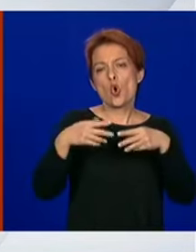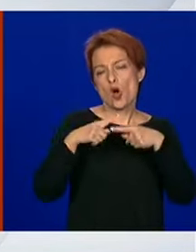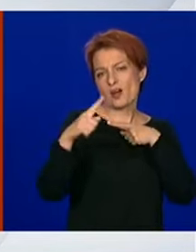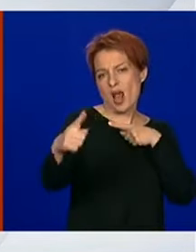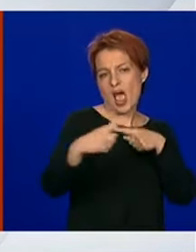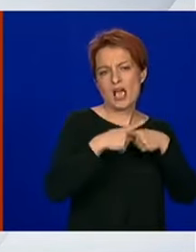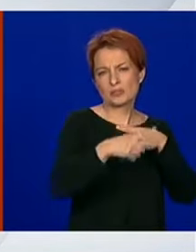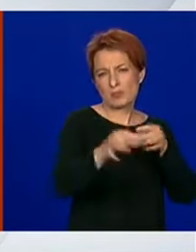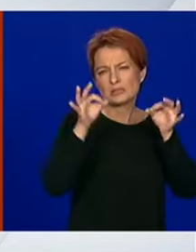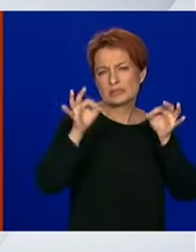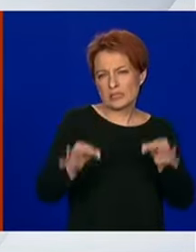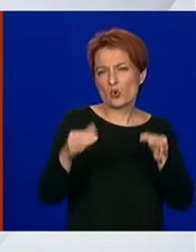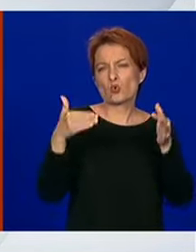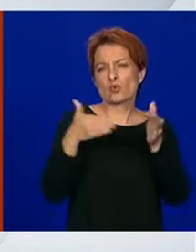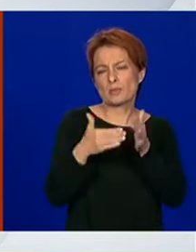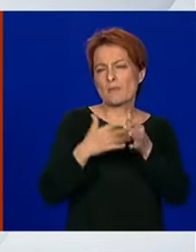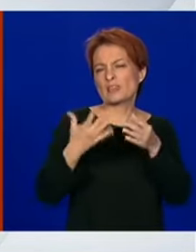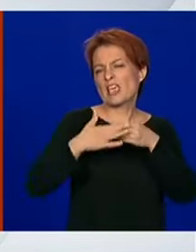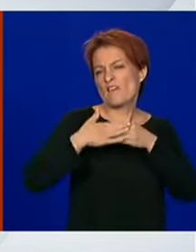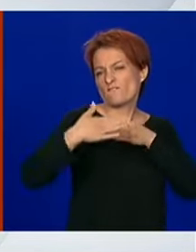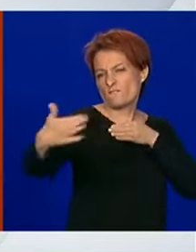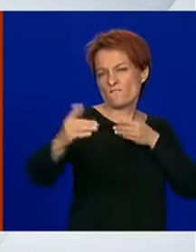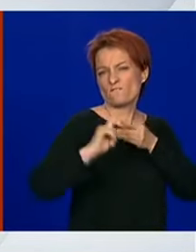sigurni razmak, mora biti nešto veći.